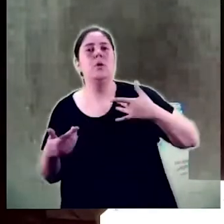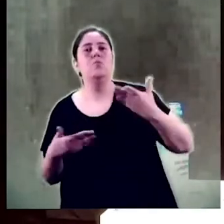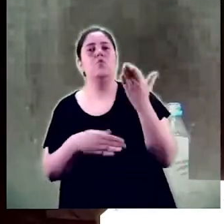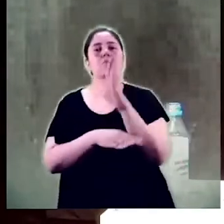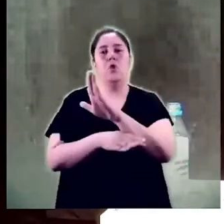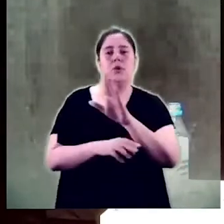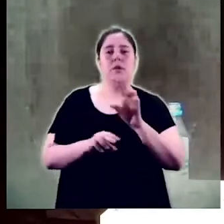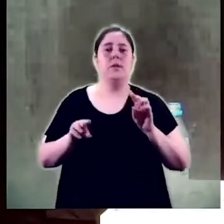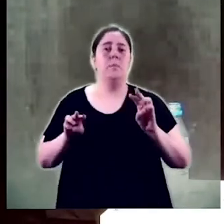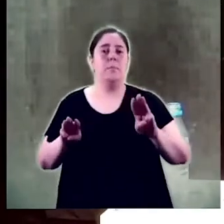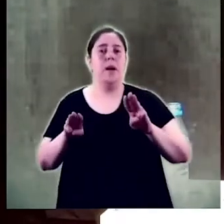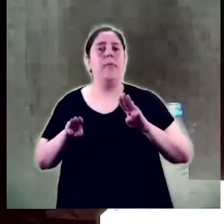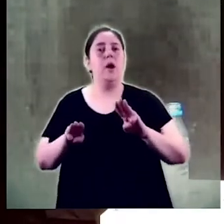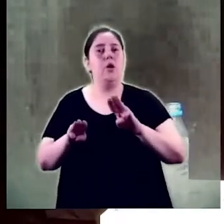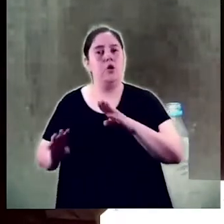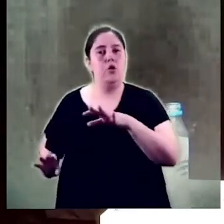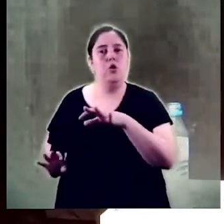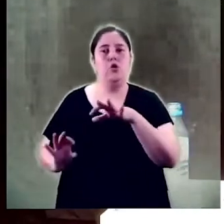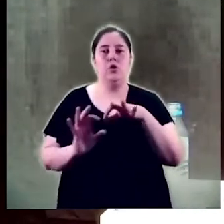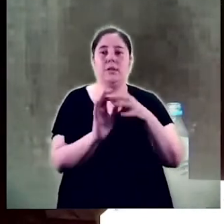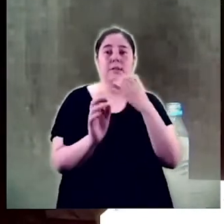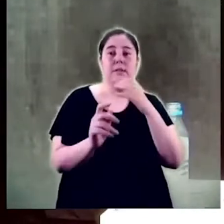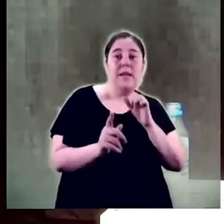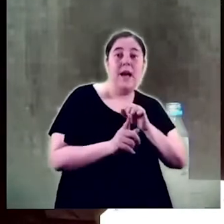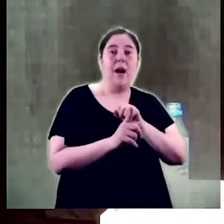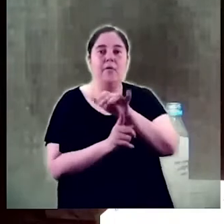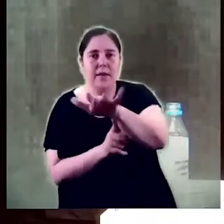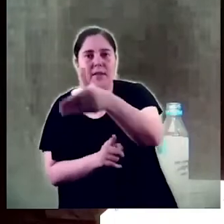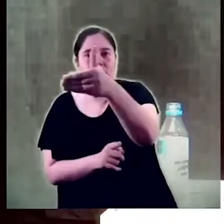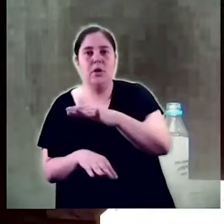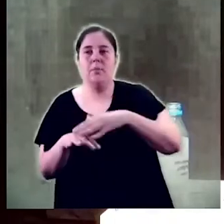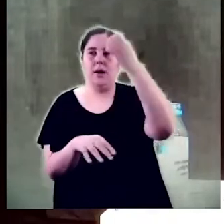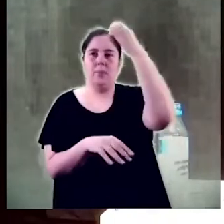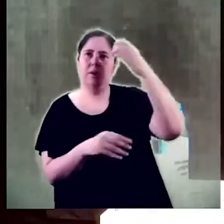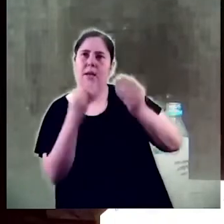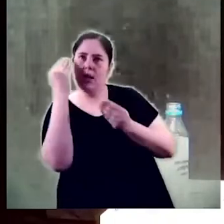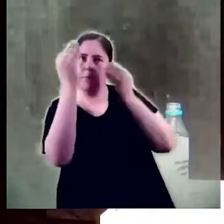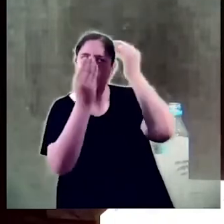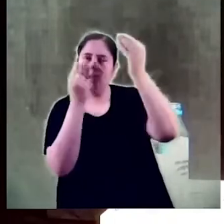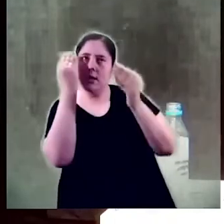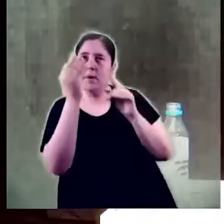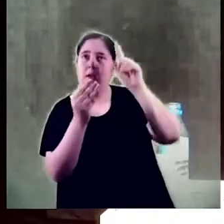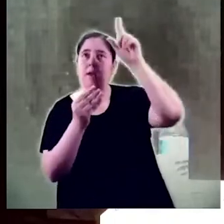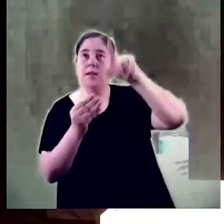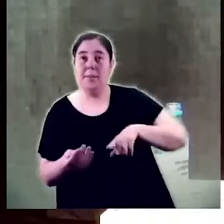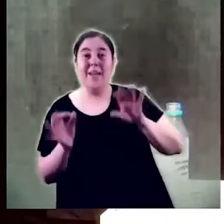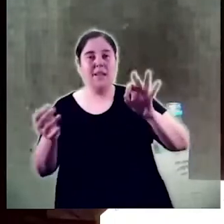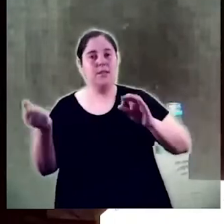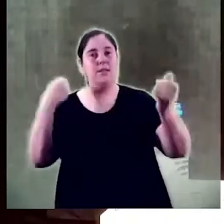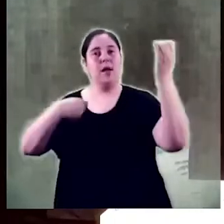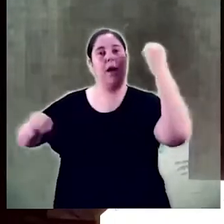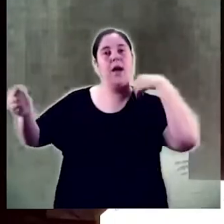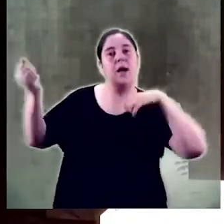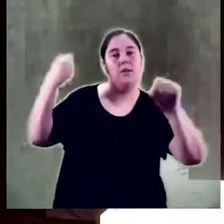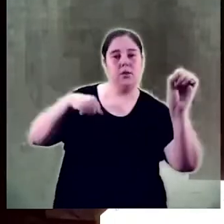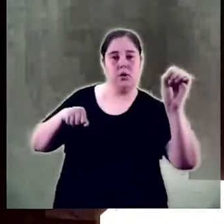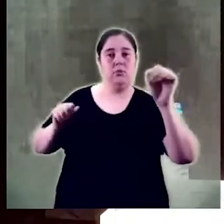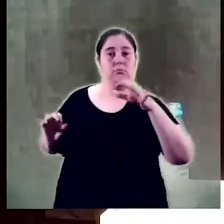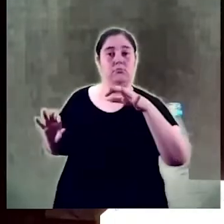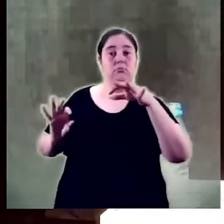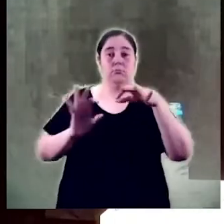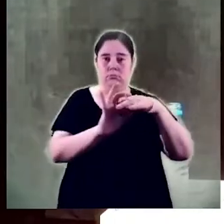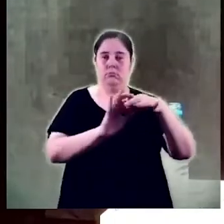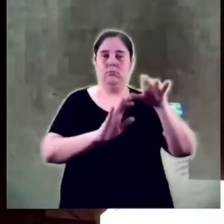on els efectes juguen un petit aprenentatge i el pensament és també acció que es